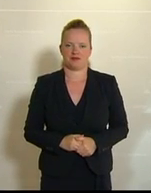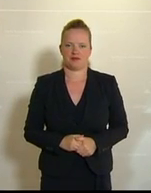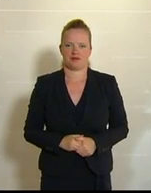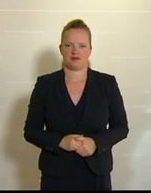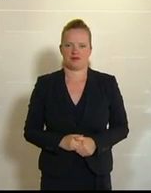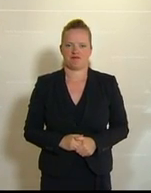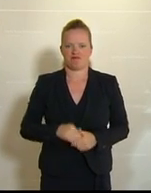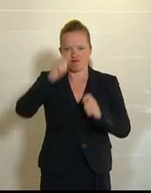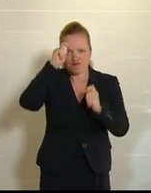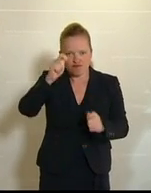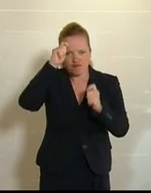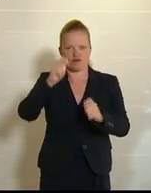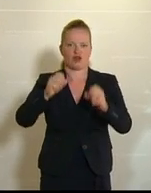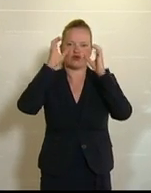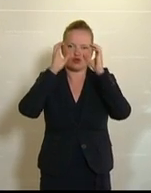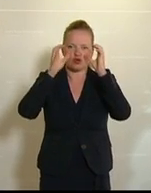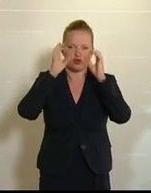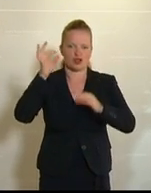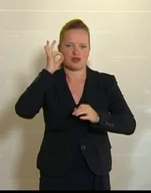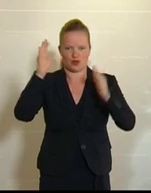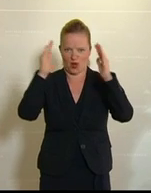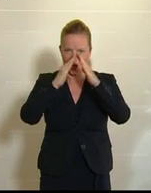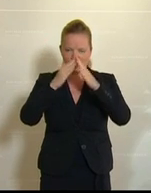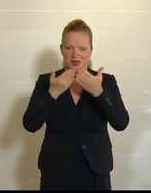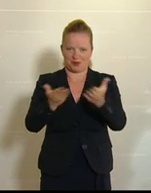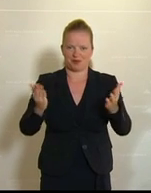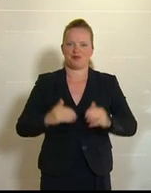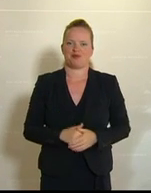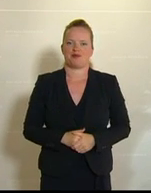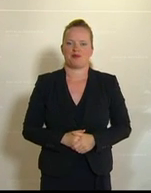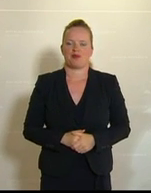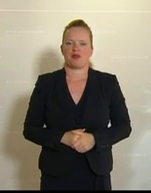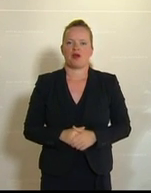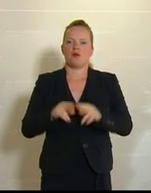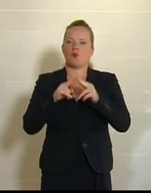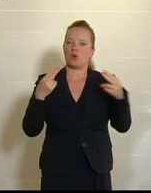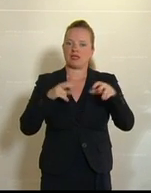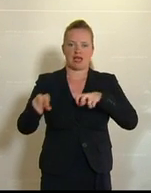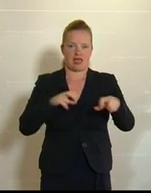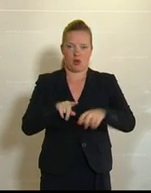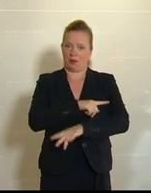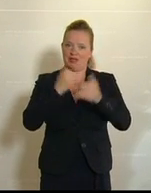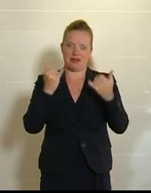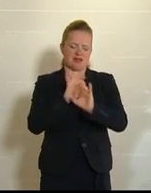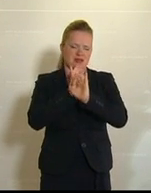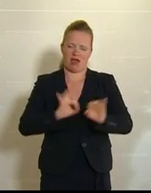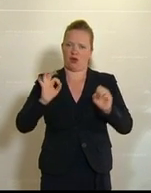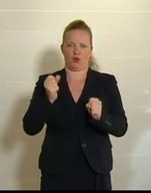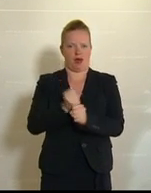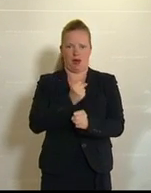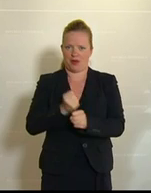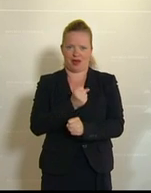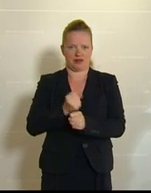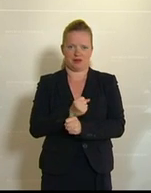werte Zuseher zu Hause, die Bundesregierung hat einen extrem guten Job gemacht. Sie hat sehr